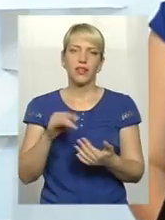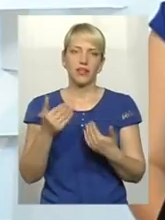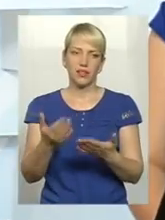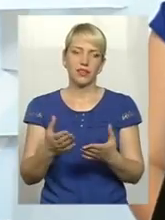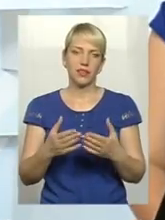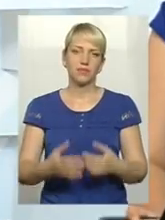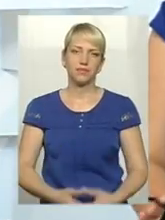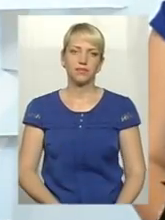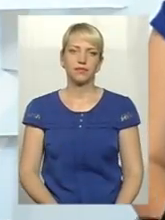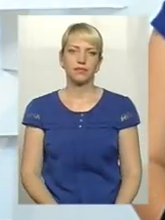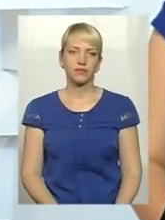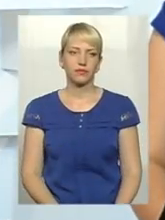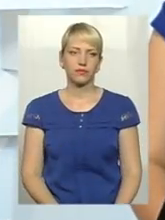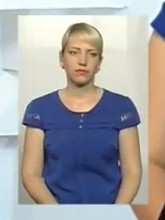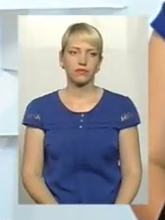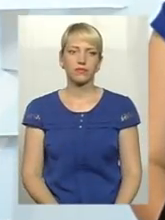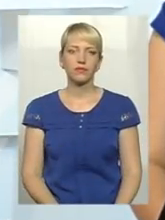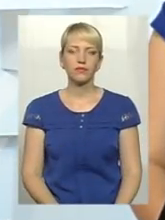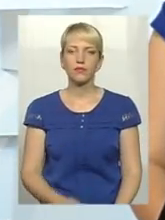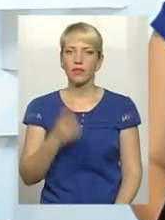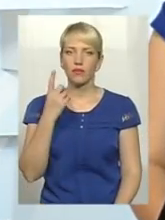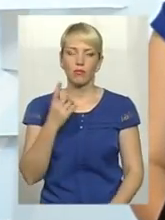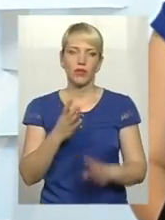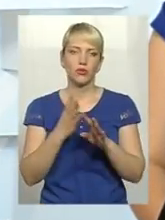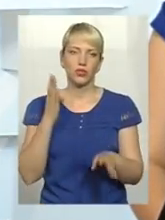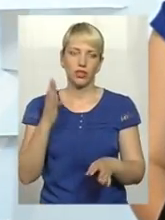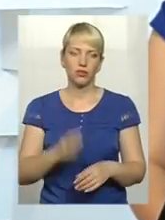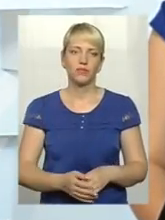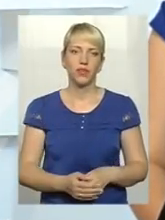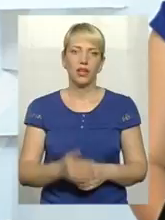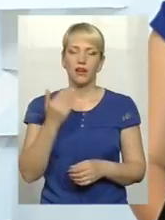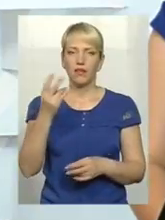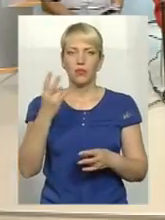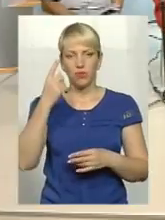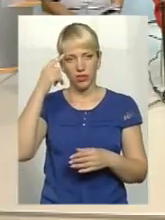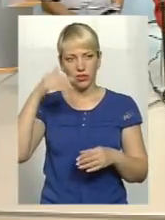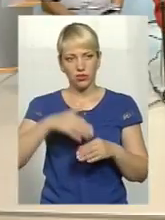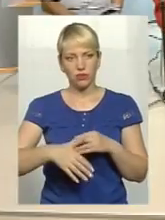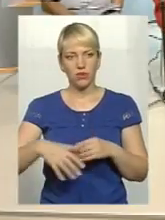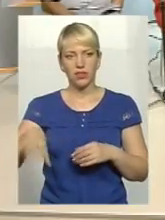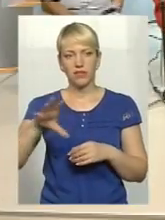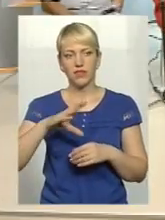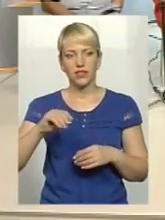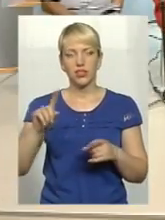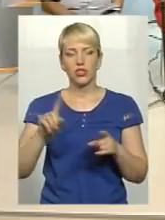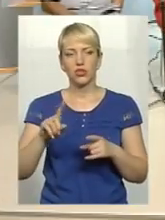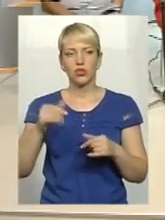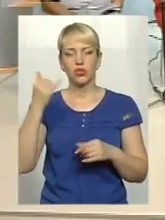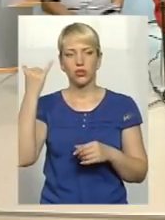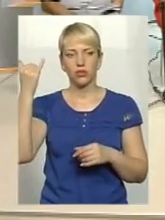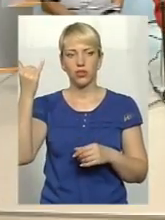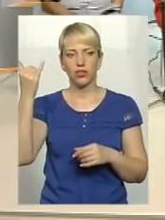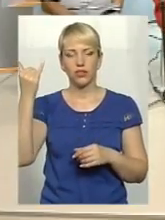також. Ну, першу чергу, ви повинні зрозуміти всі, що сьогодні